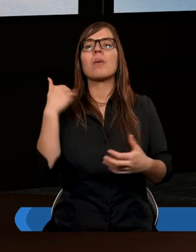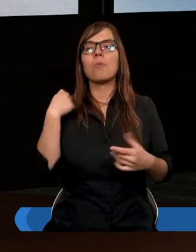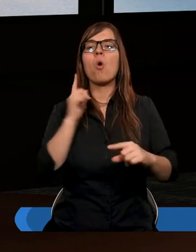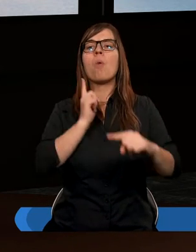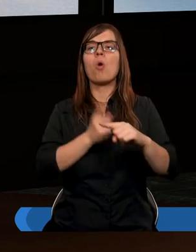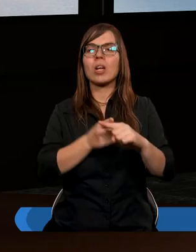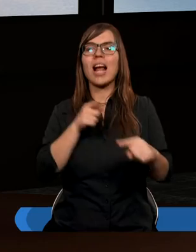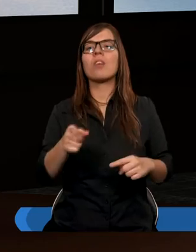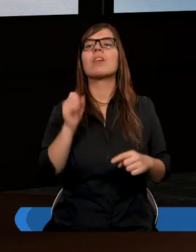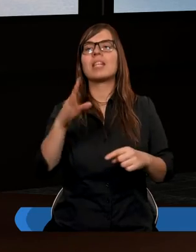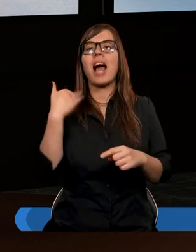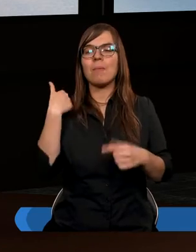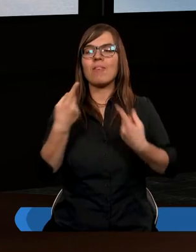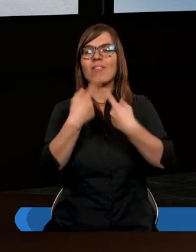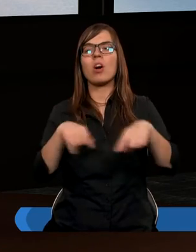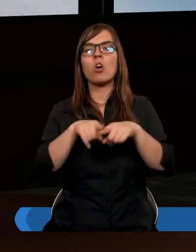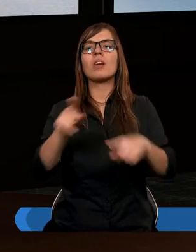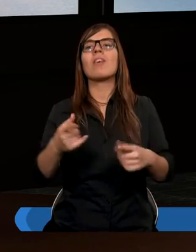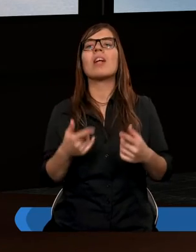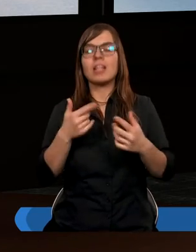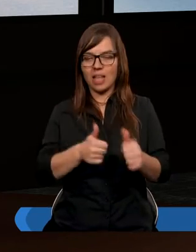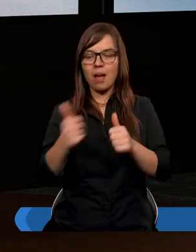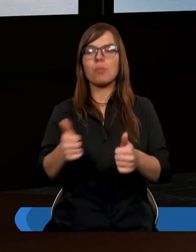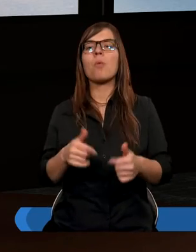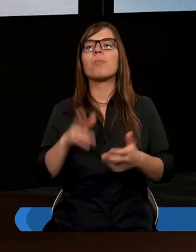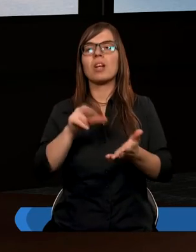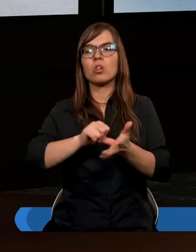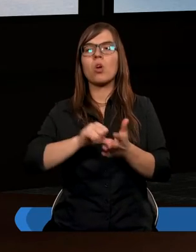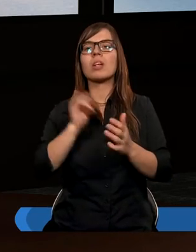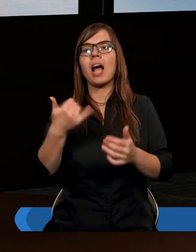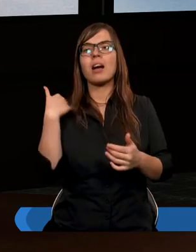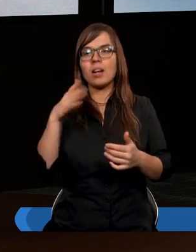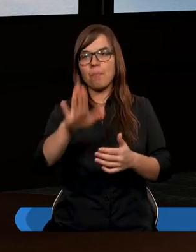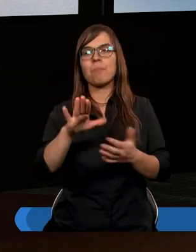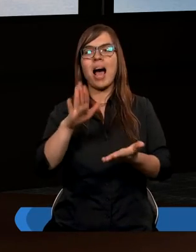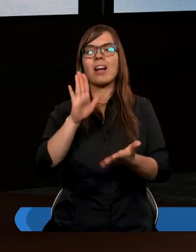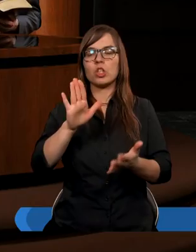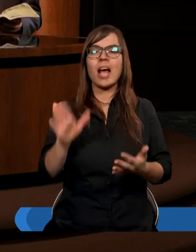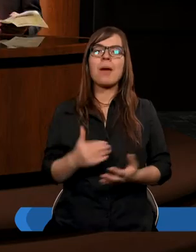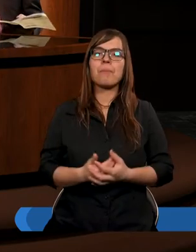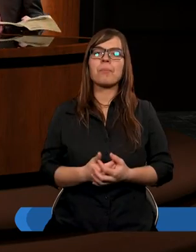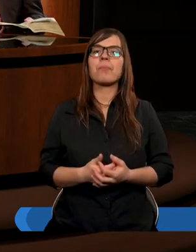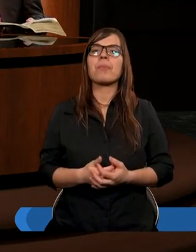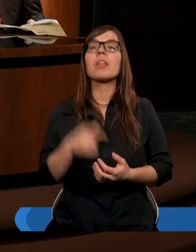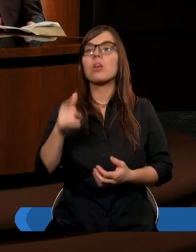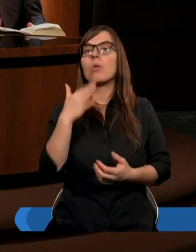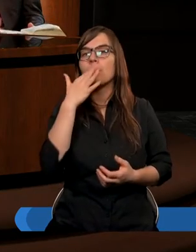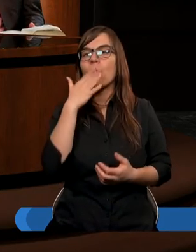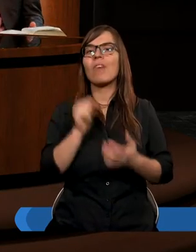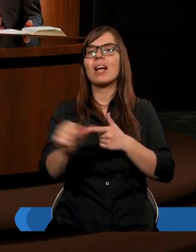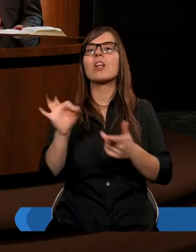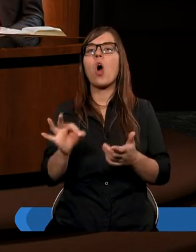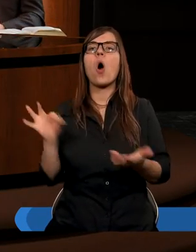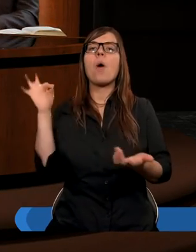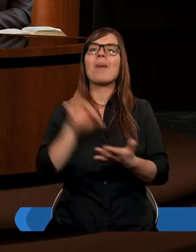postanowienie tak i wykonanie nastąpiło w miarę środków jakie posiadacie tak tu mowa jest o